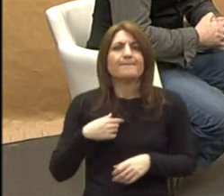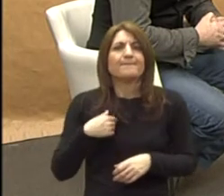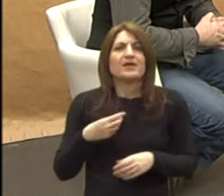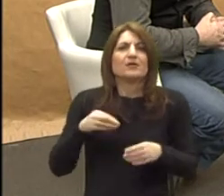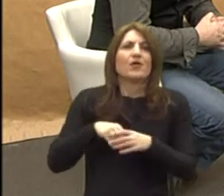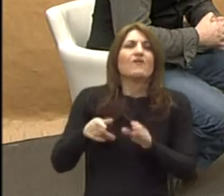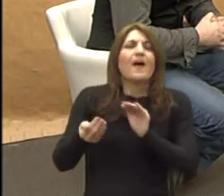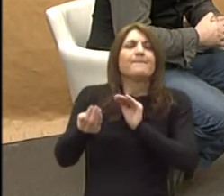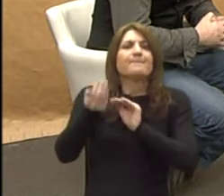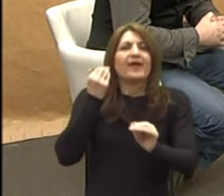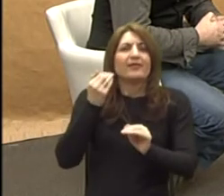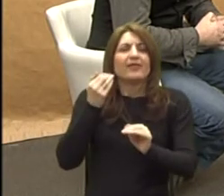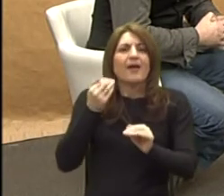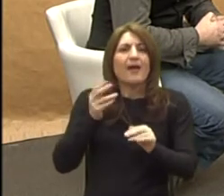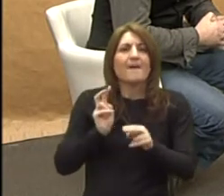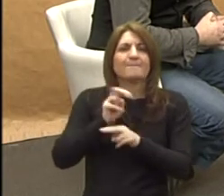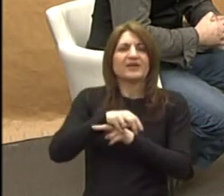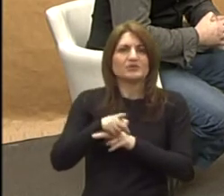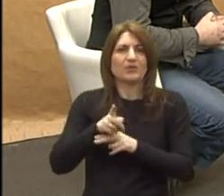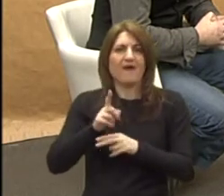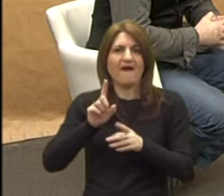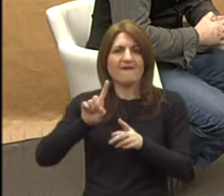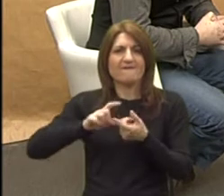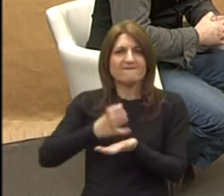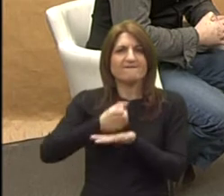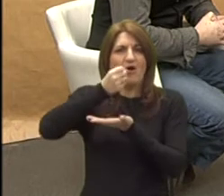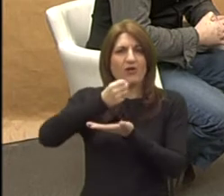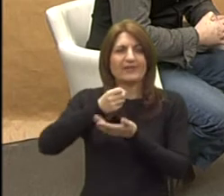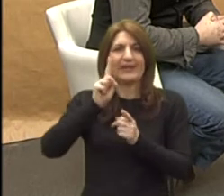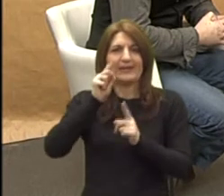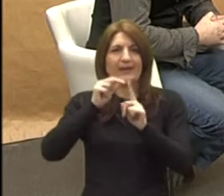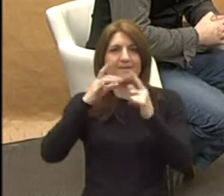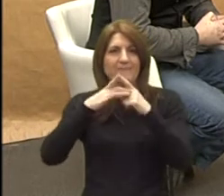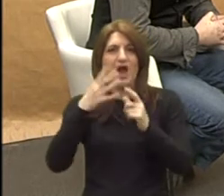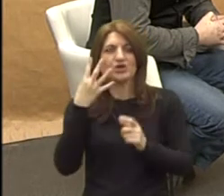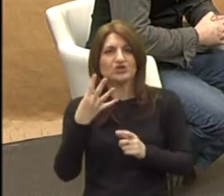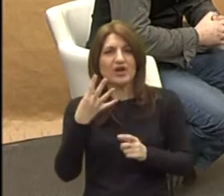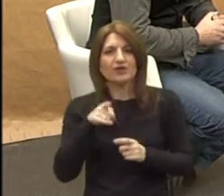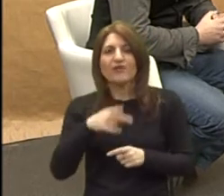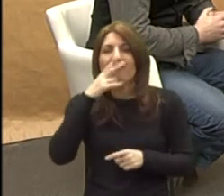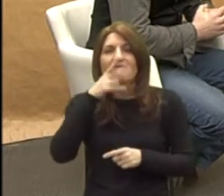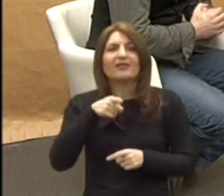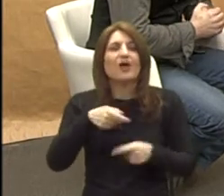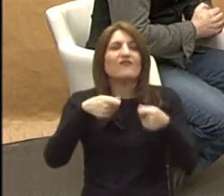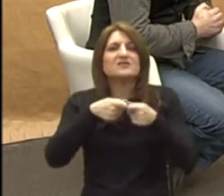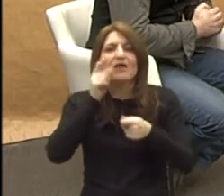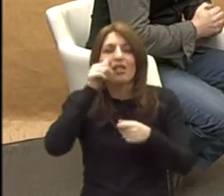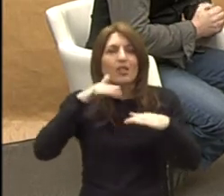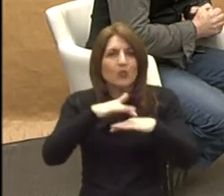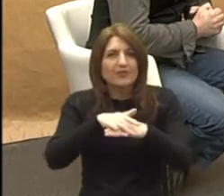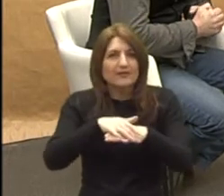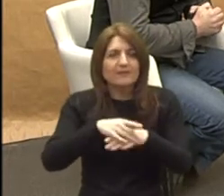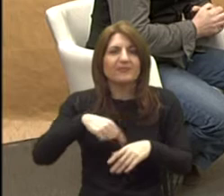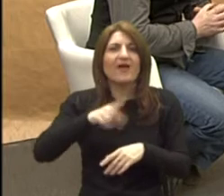predpristupne fondove. To je IPA 4. IPA 4 je okrenuta ljudskim resursima. Dakle, i